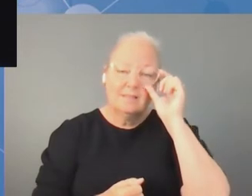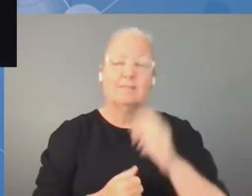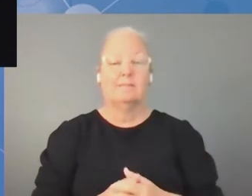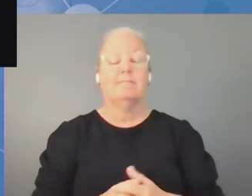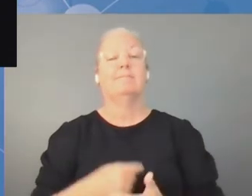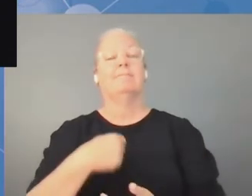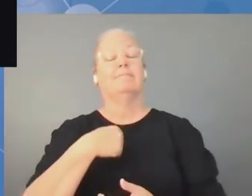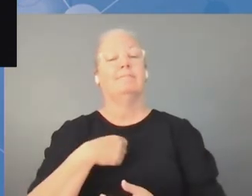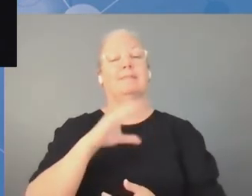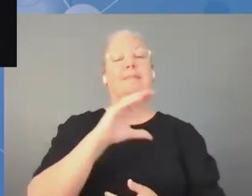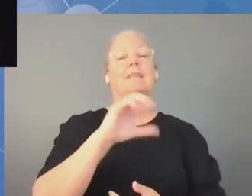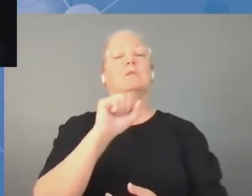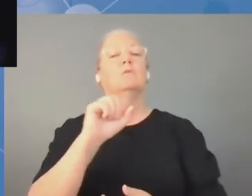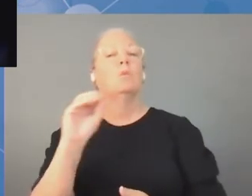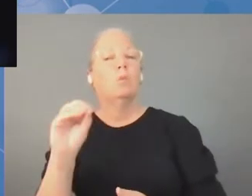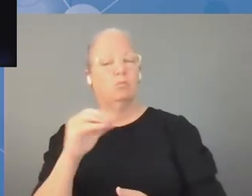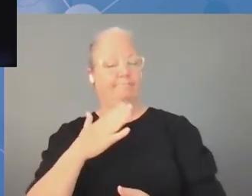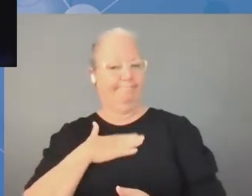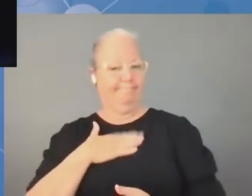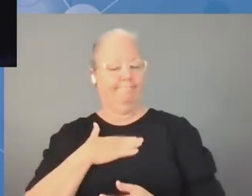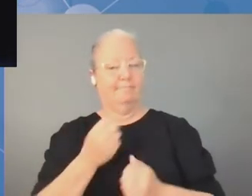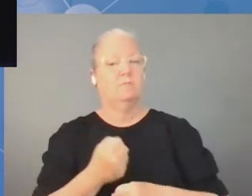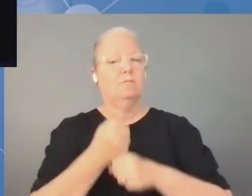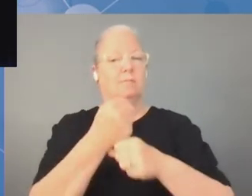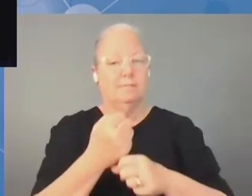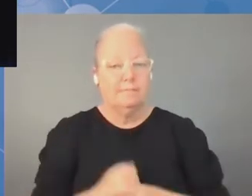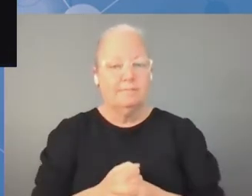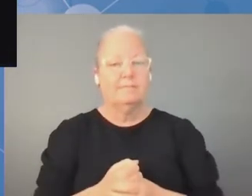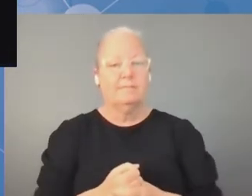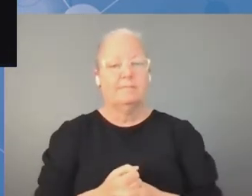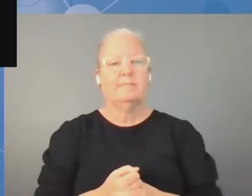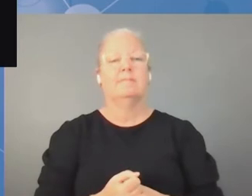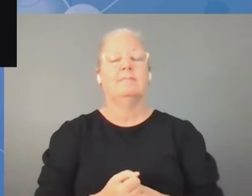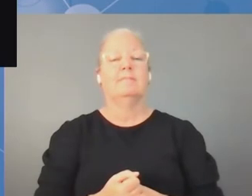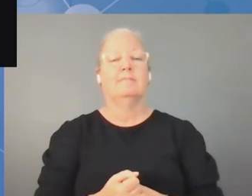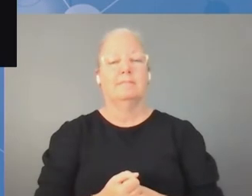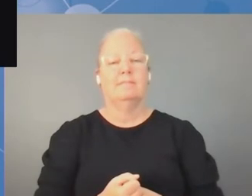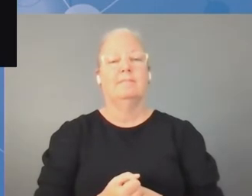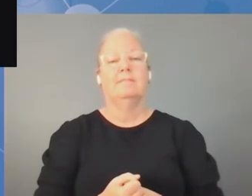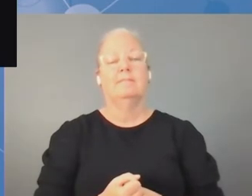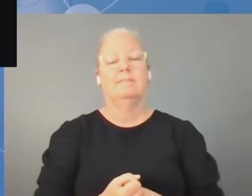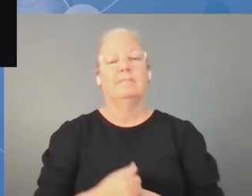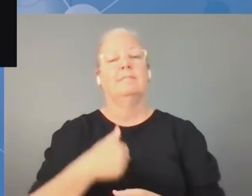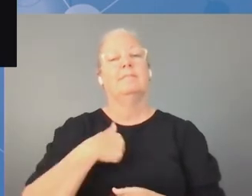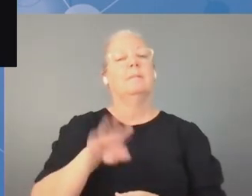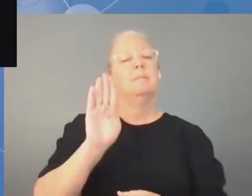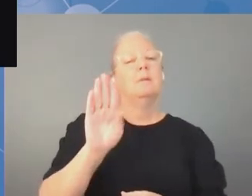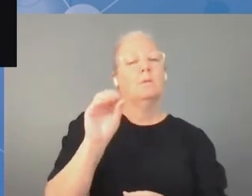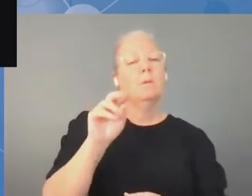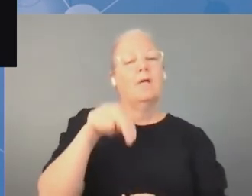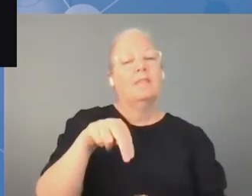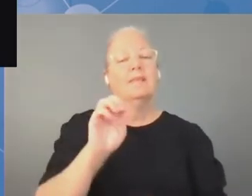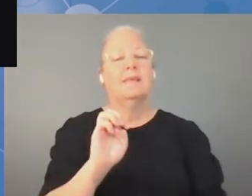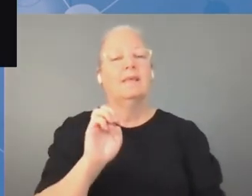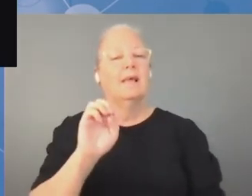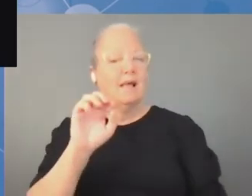Dzień dobry. Mój głos będzie głosem społeczeństwa obywatelskiego. Ja również chciałbym